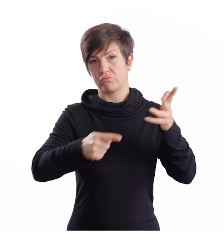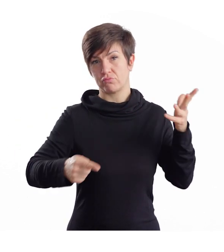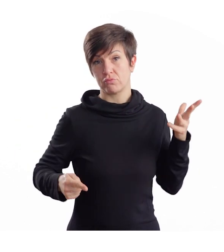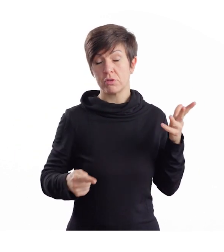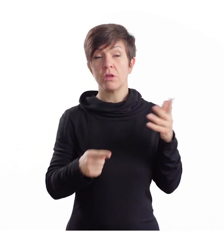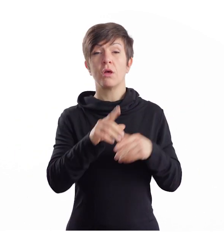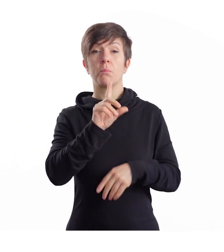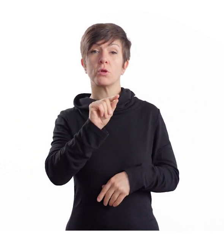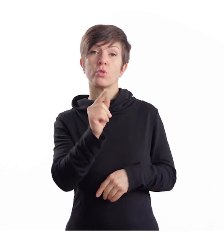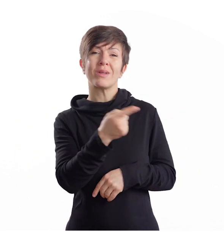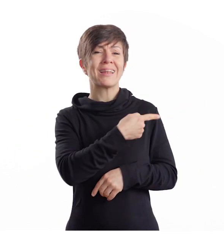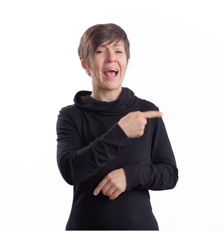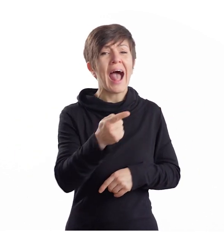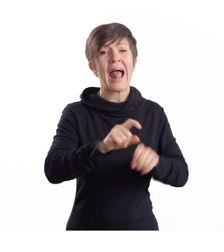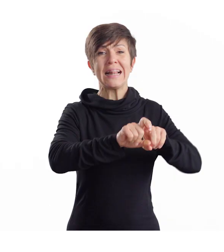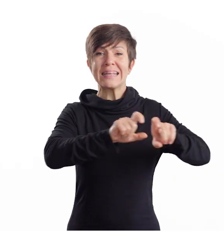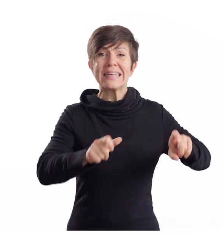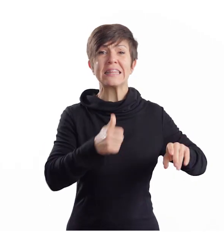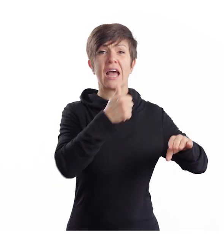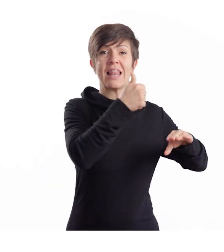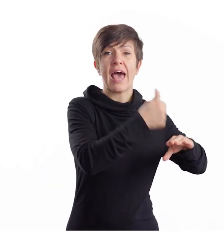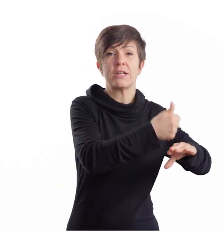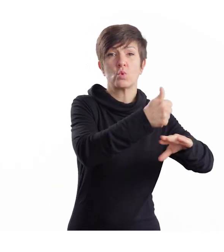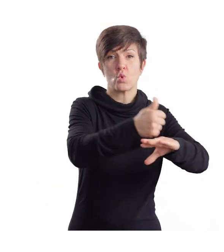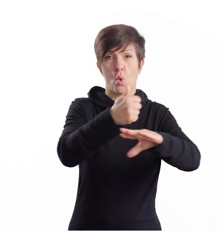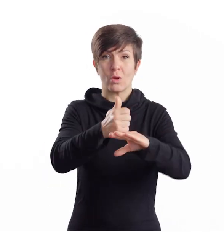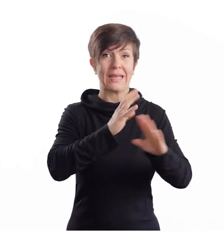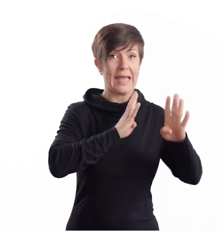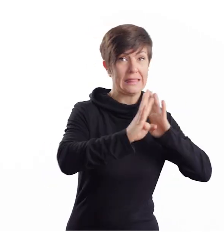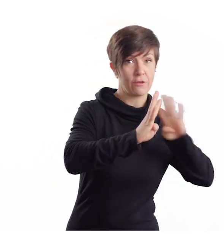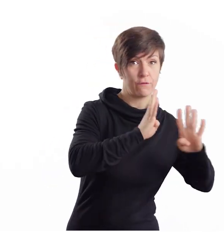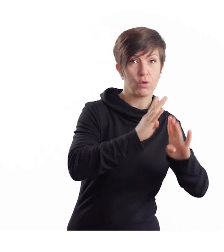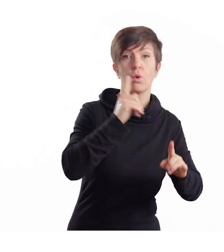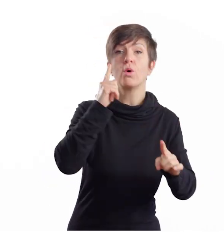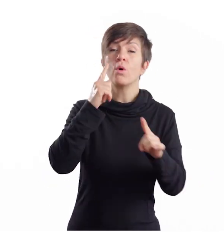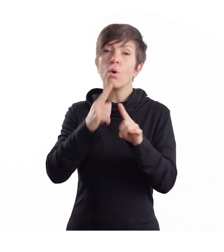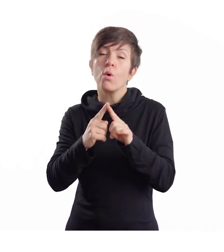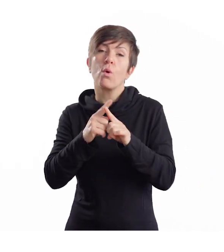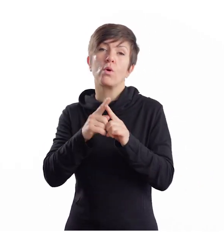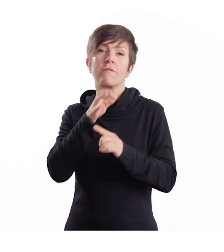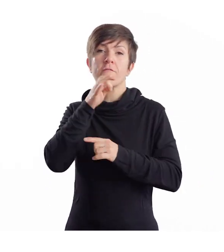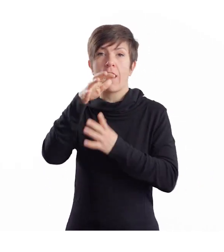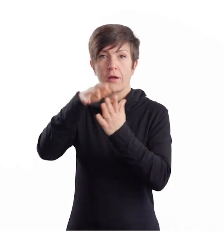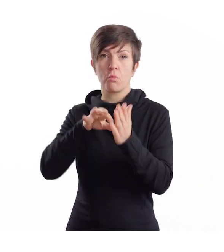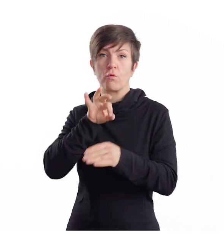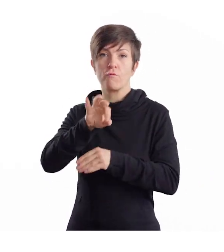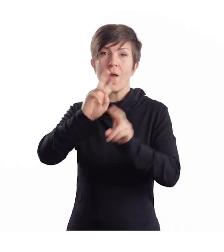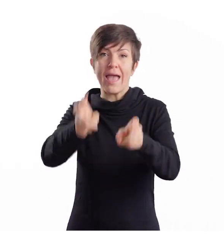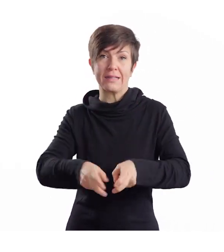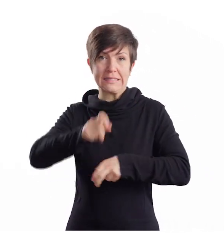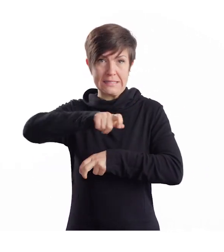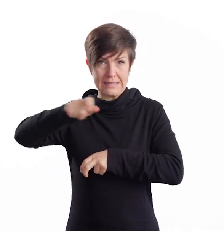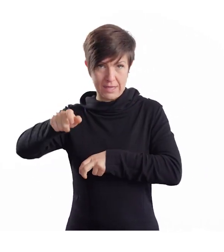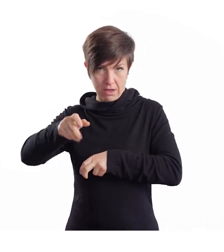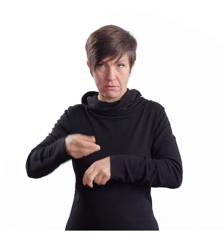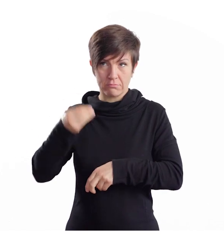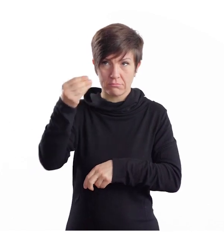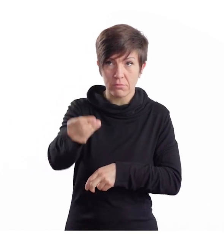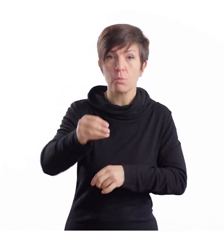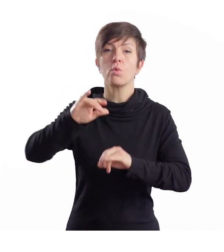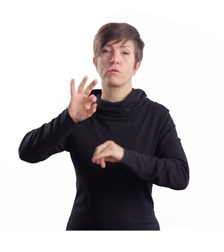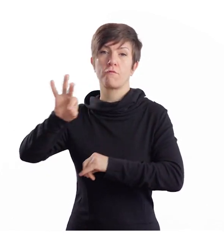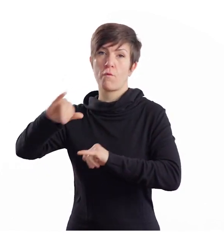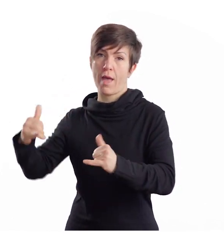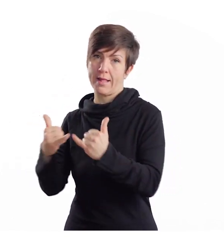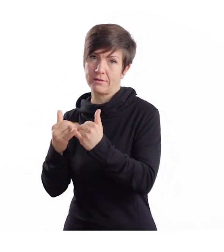Kita-Leitungen und zusätzlich machen wir noch Fragebögen für die ErzieherInnen und auch für die